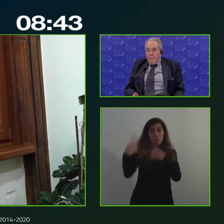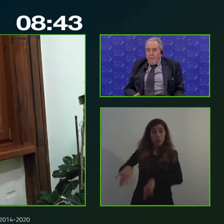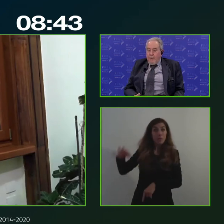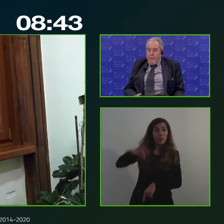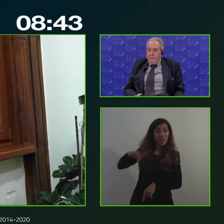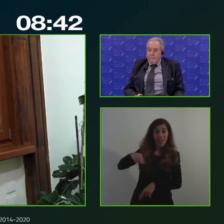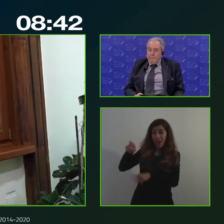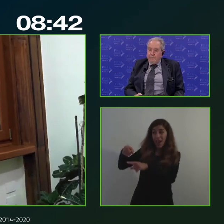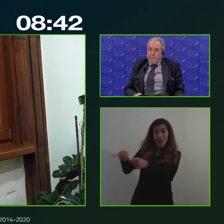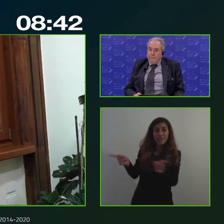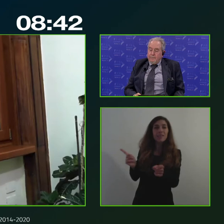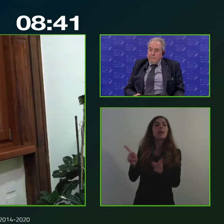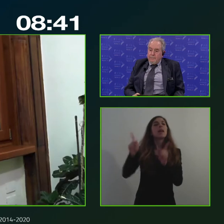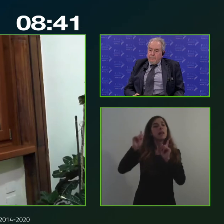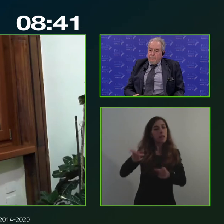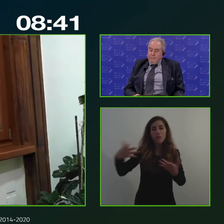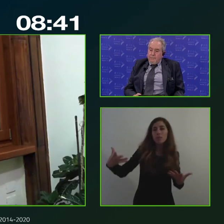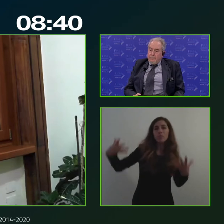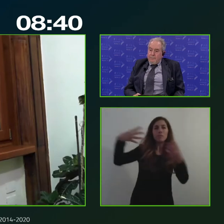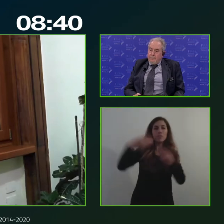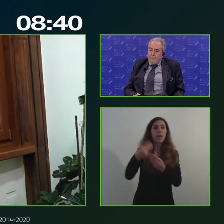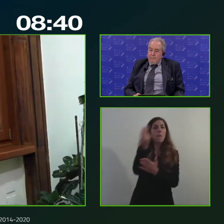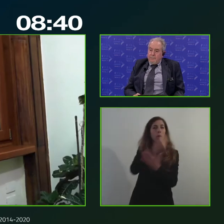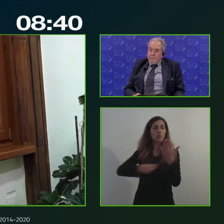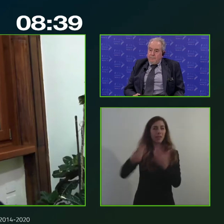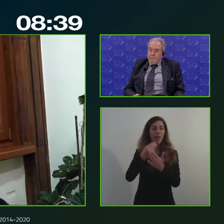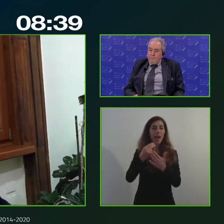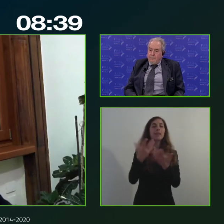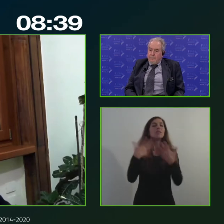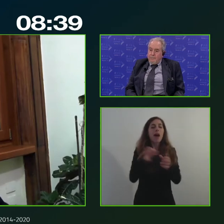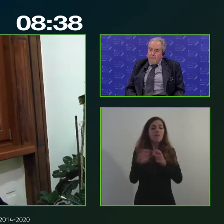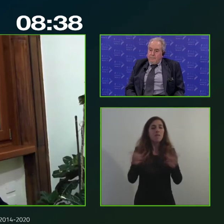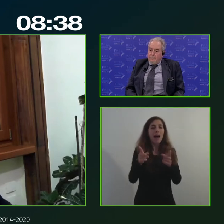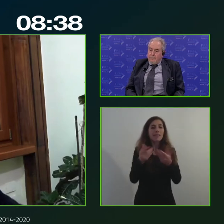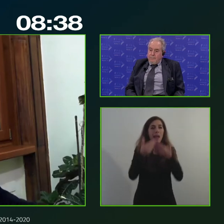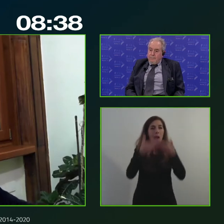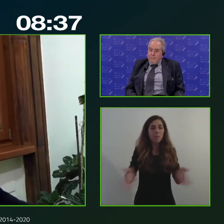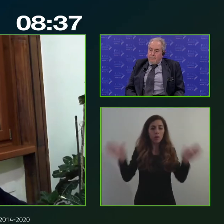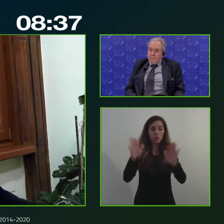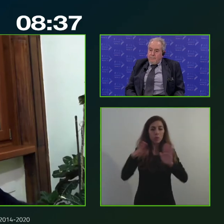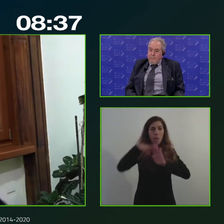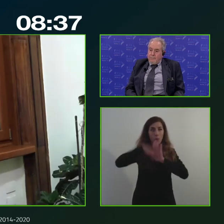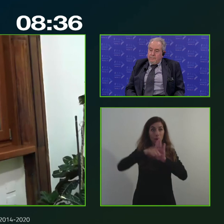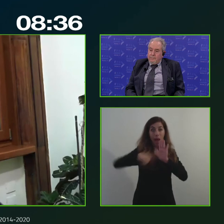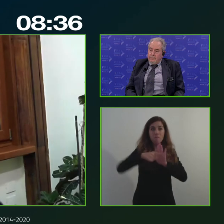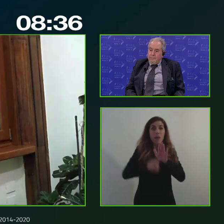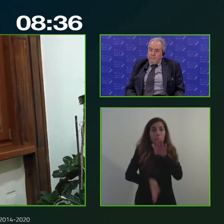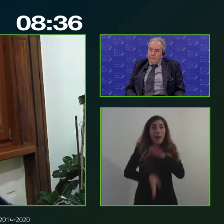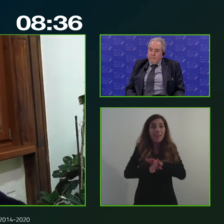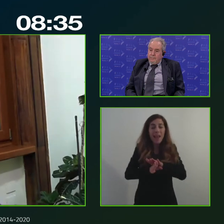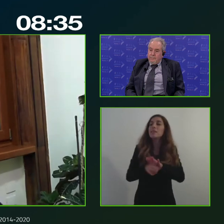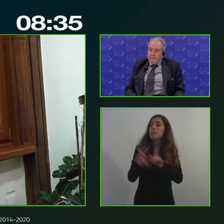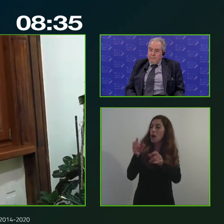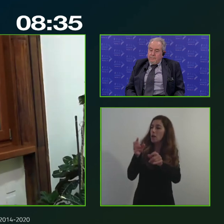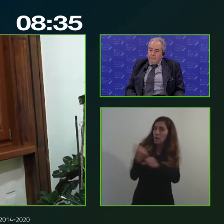come dire coprogettati condivisi già nella fase di partenza quindi dei nostri programmi però per fare questo io adesso mi